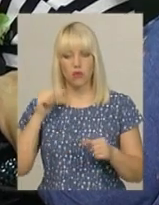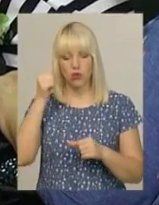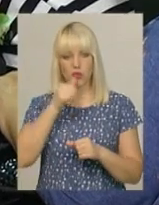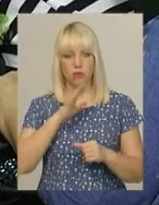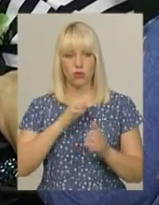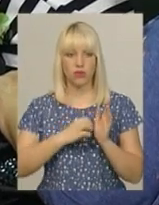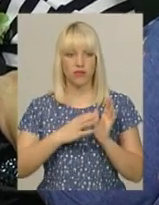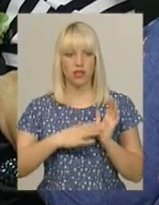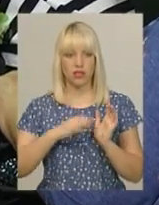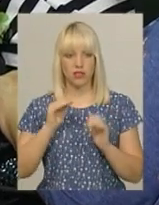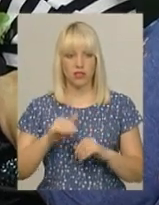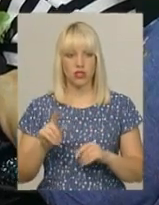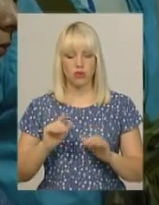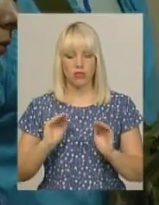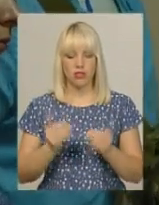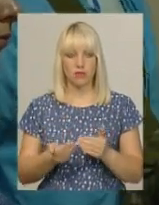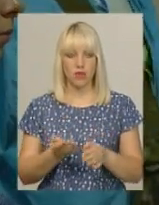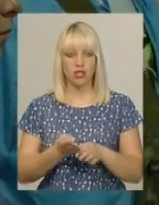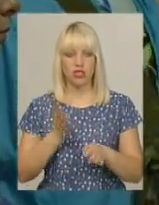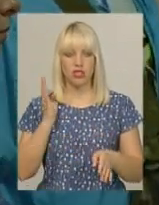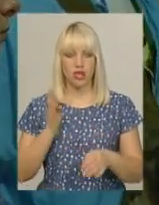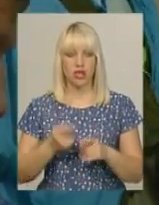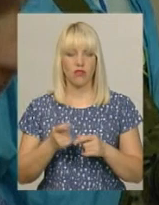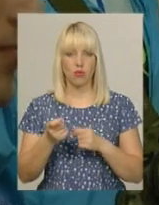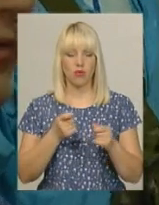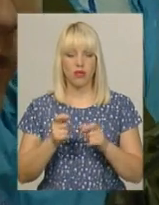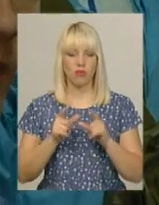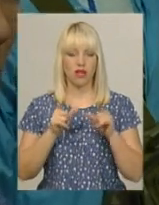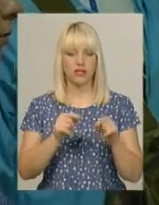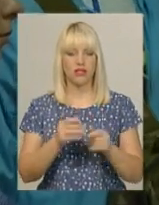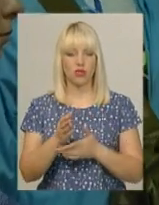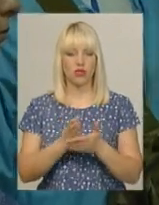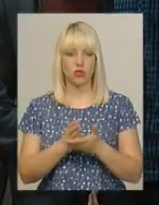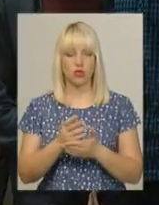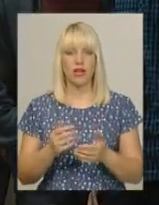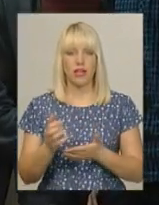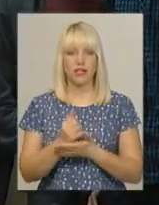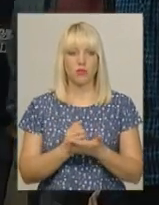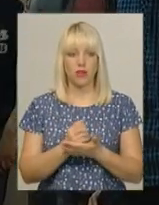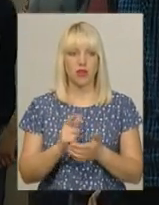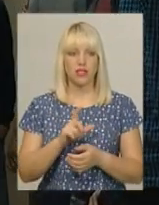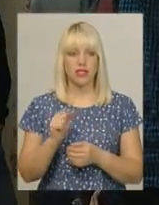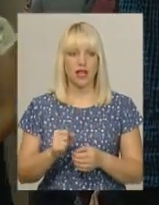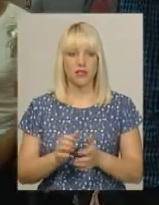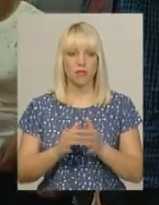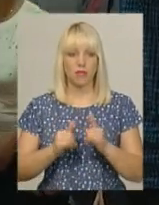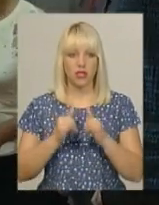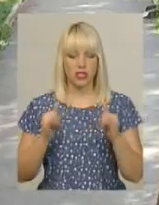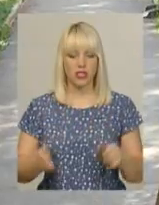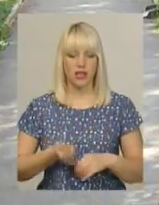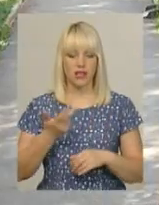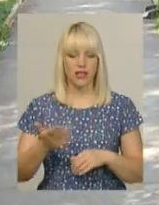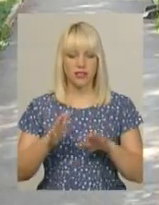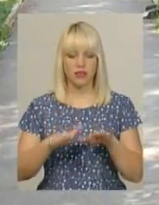19 тисяч. Зменшити черги в управлінні міграційної служби збираються за рахунок збільшення кількості місць, де можна подати документи.